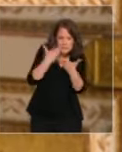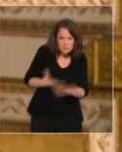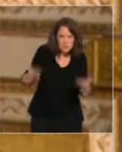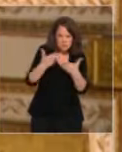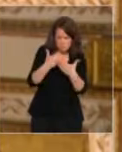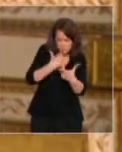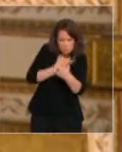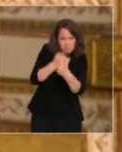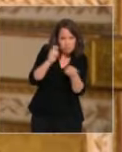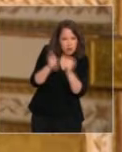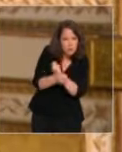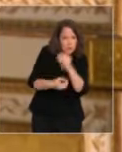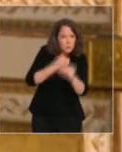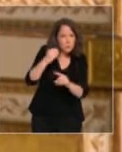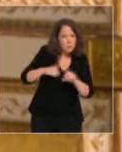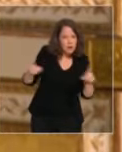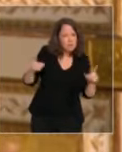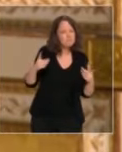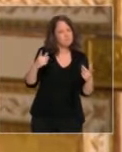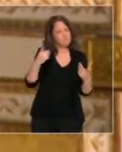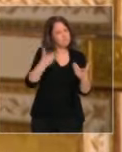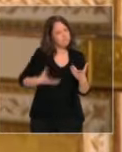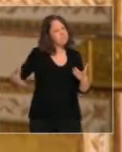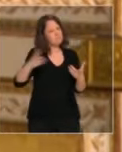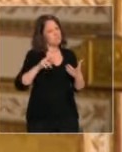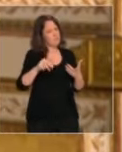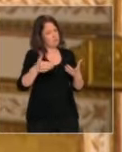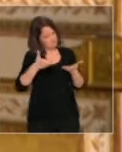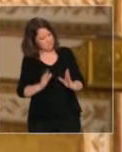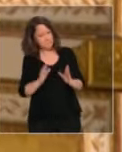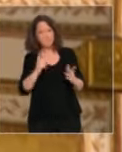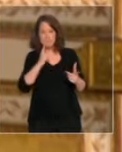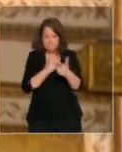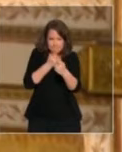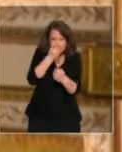et ensemble décider de manière régulière d'ajuster les choses.